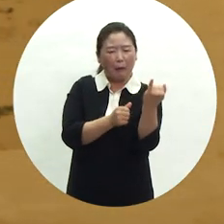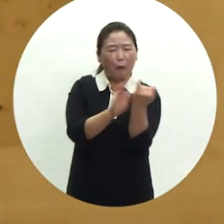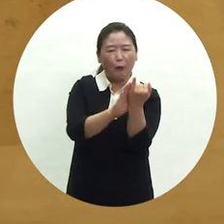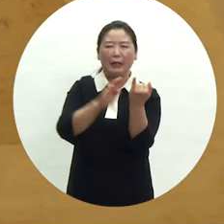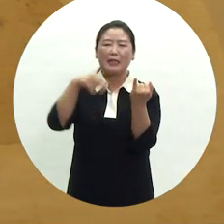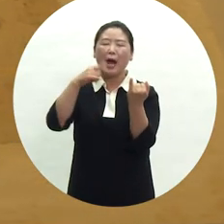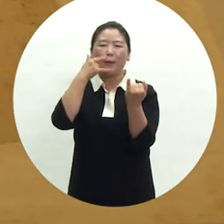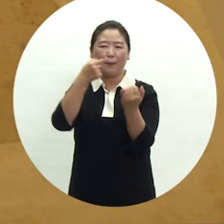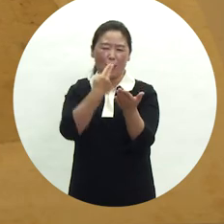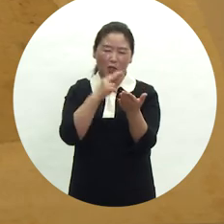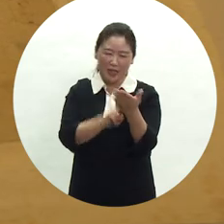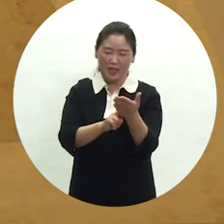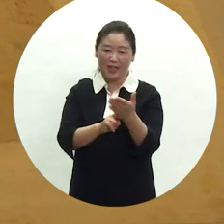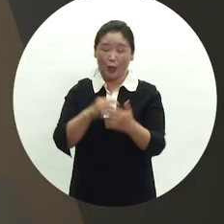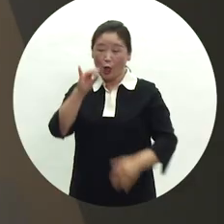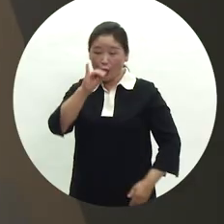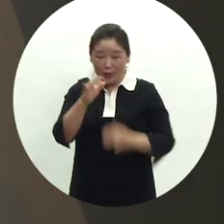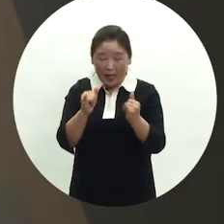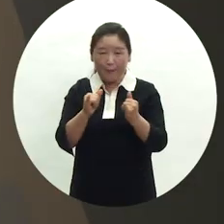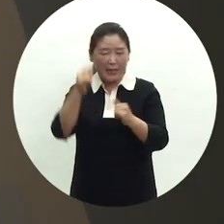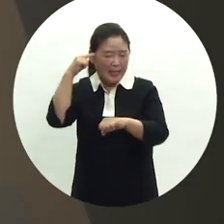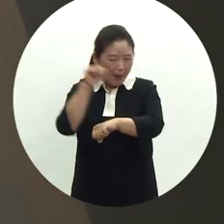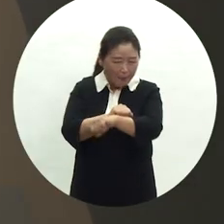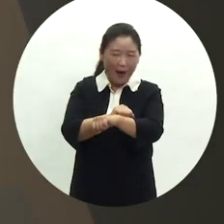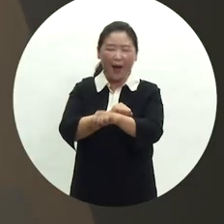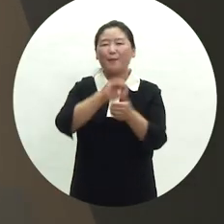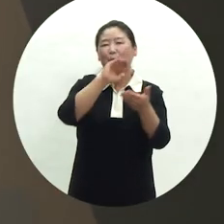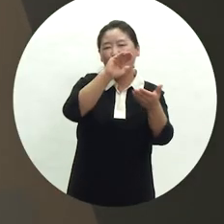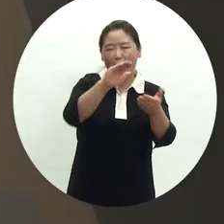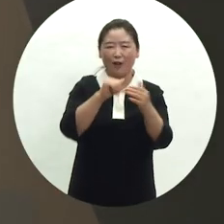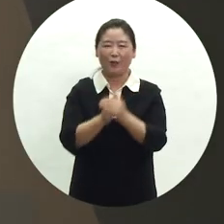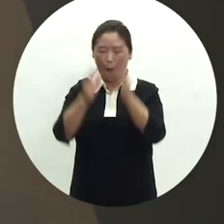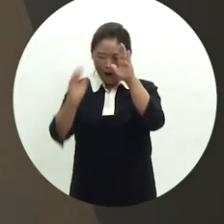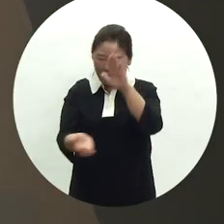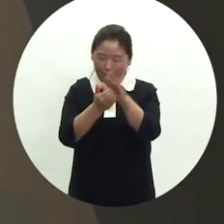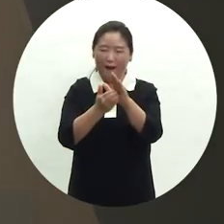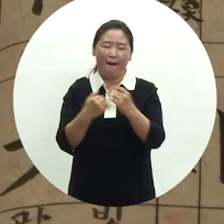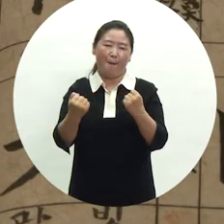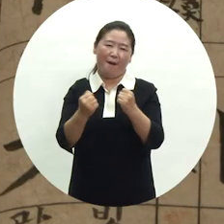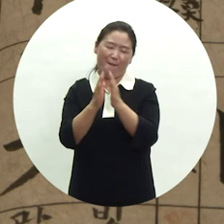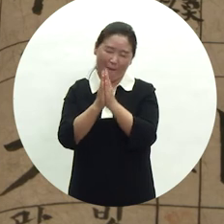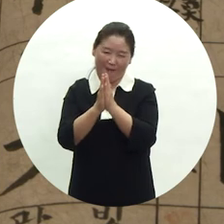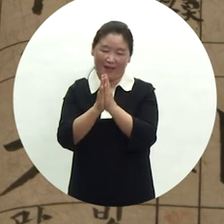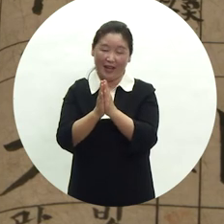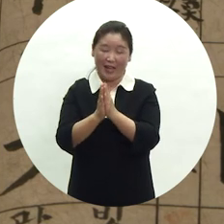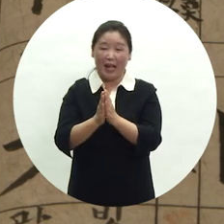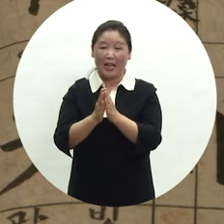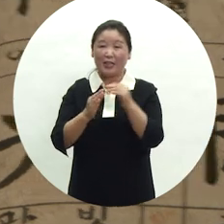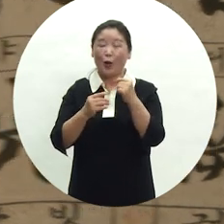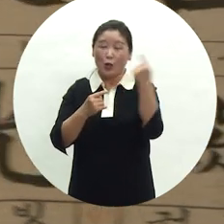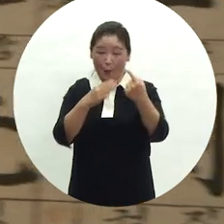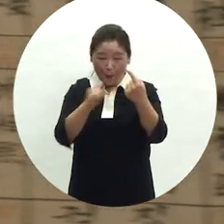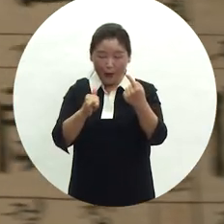아이에게 천인의 지혜가 전해져 학문적 성취와 건강을 염원하는 마음을 담아 천명의 사람에게